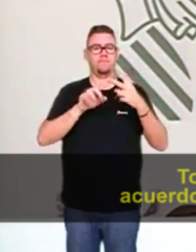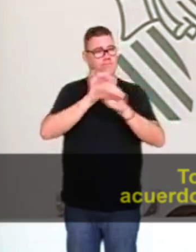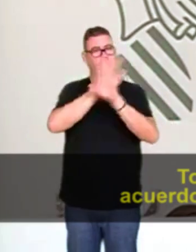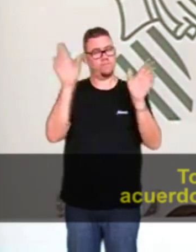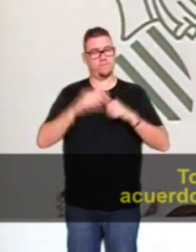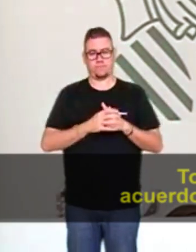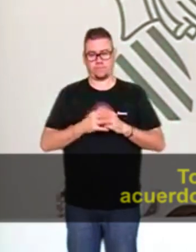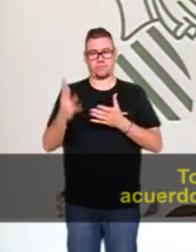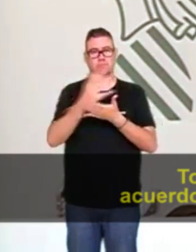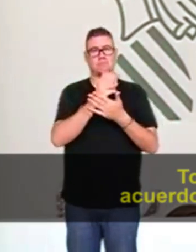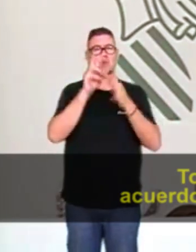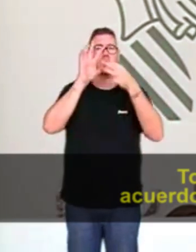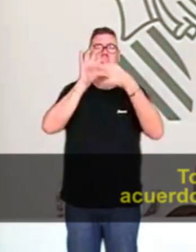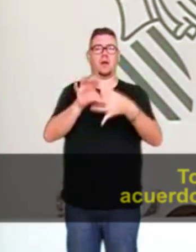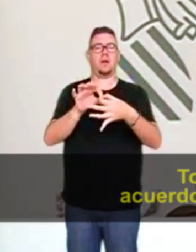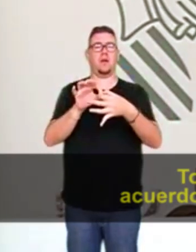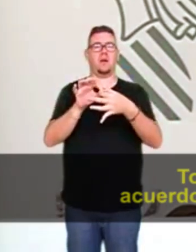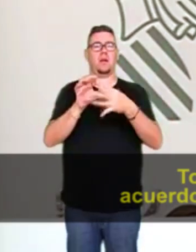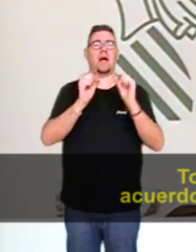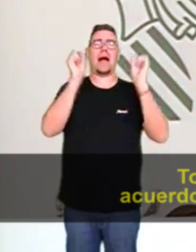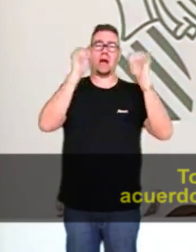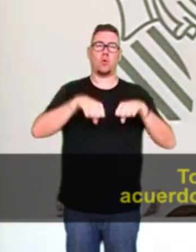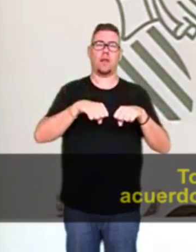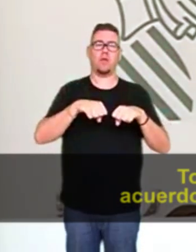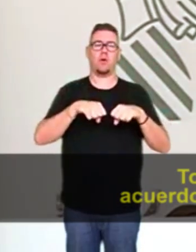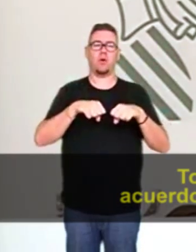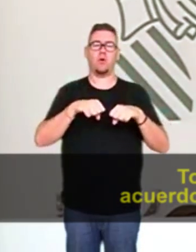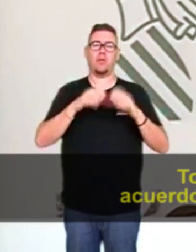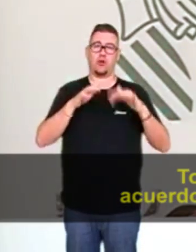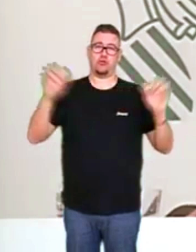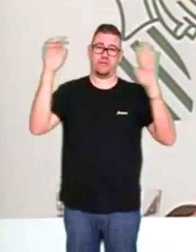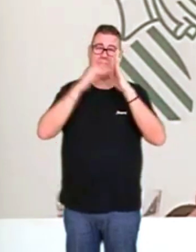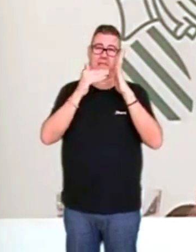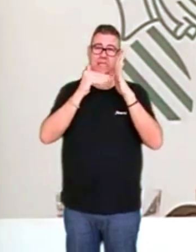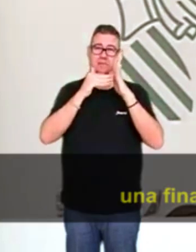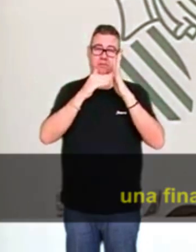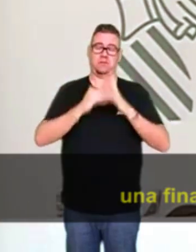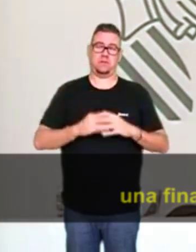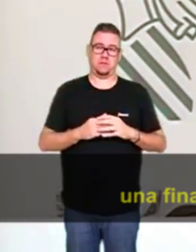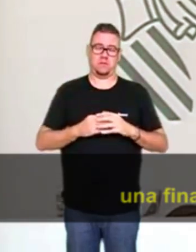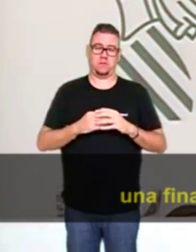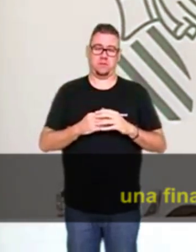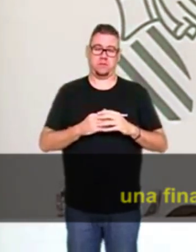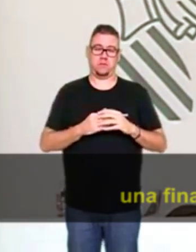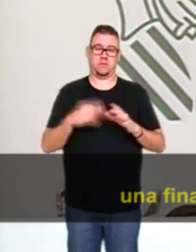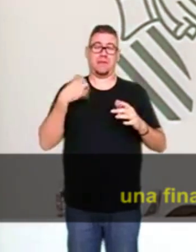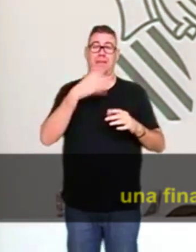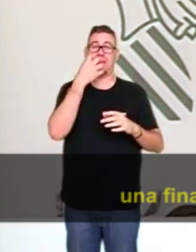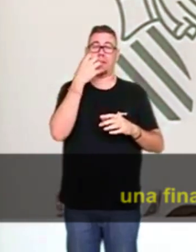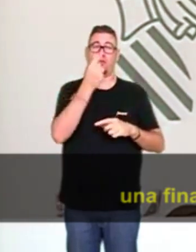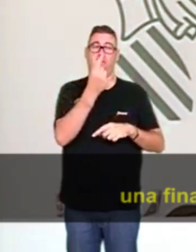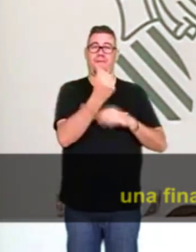Tot el que té a veure amb l'acord unànim de les Corts Valencianes que està reclamant un